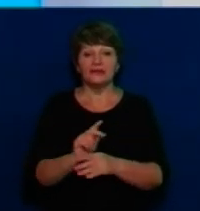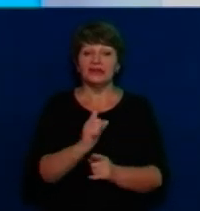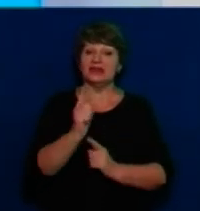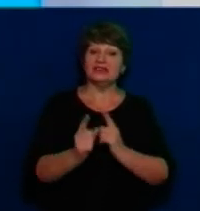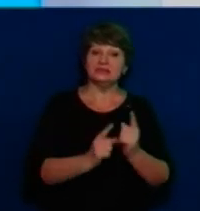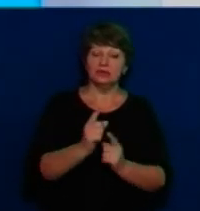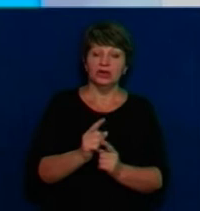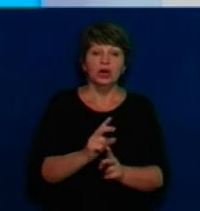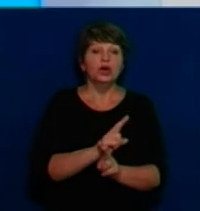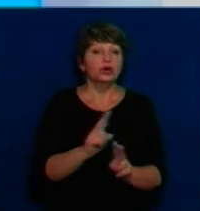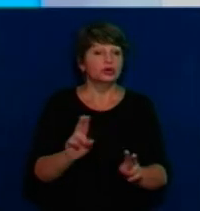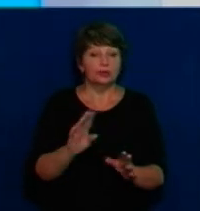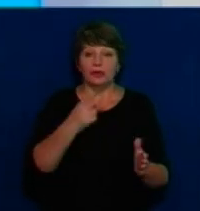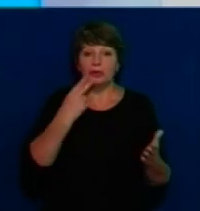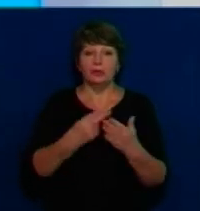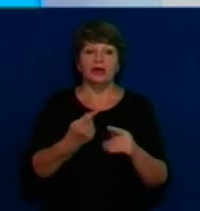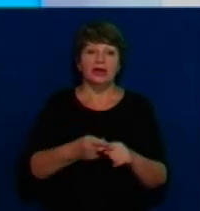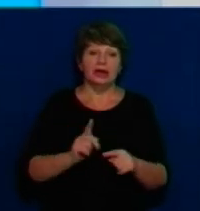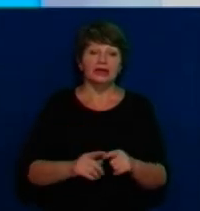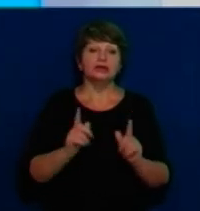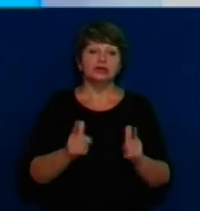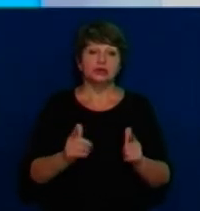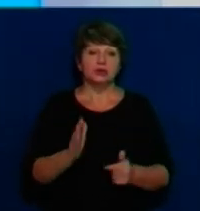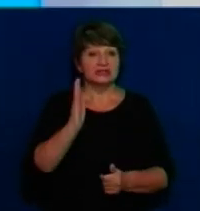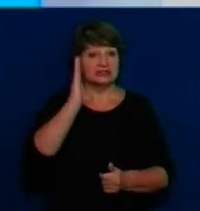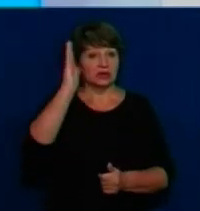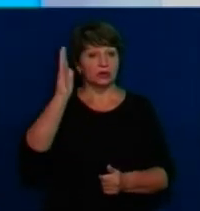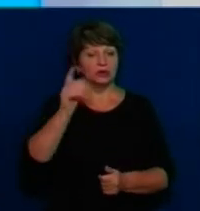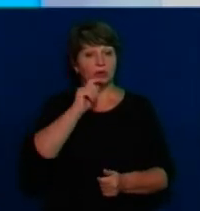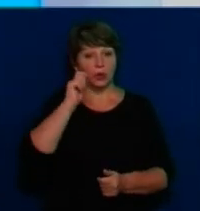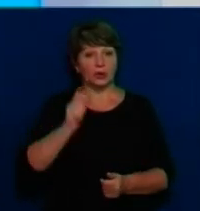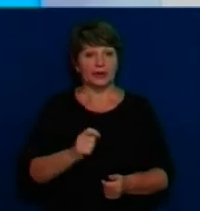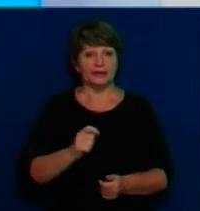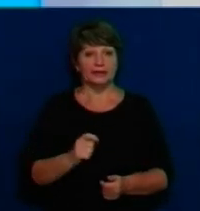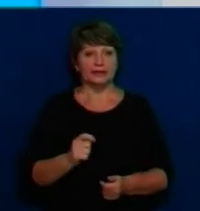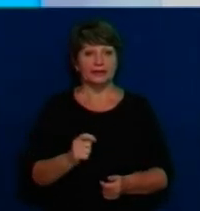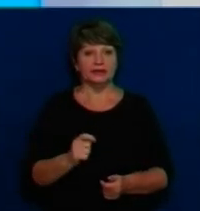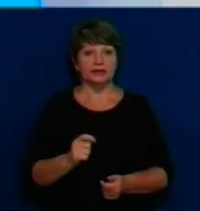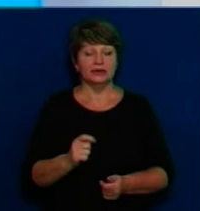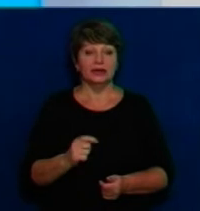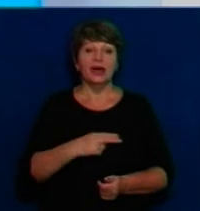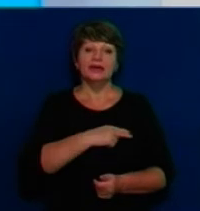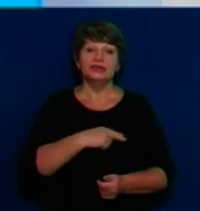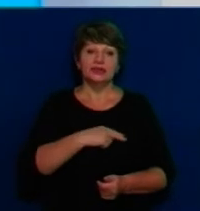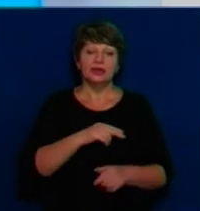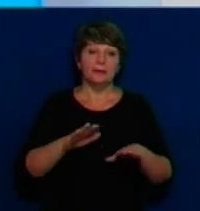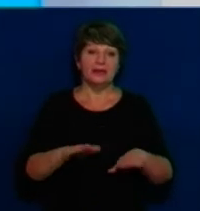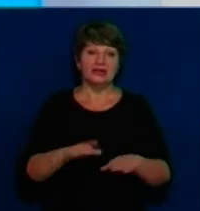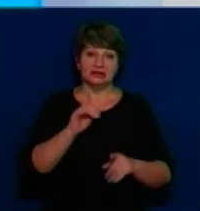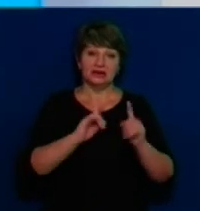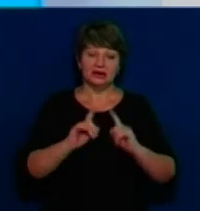Хто б їх не виставляв. Це передбачено законом України про статус депутатів місцевих рад.